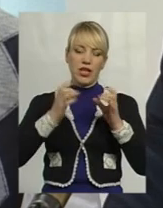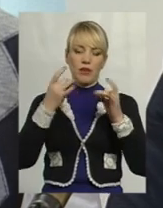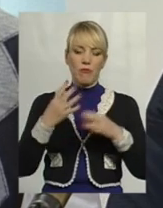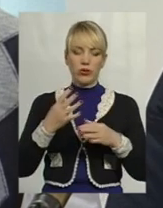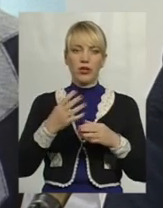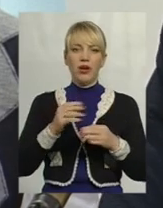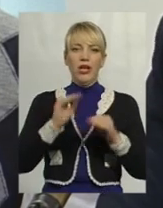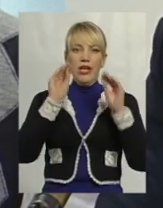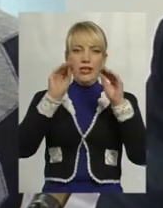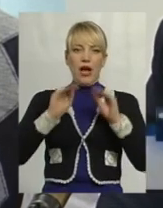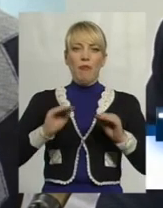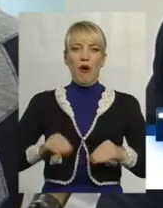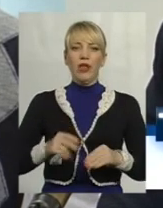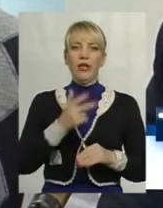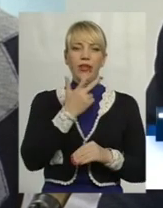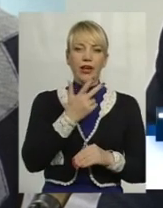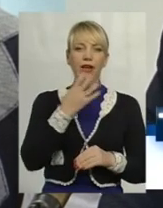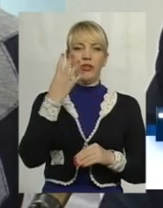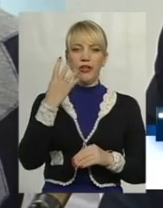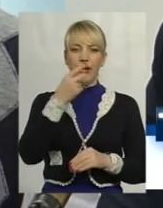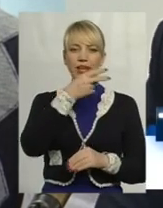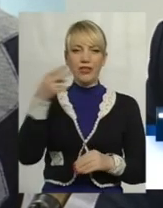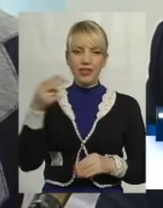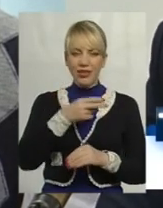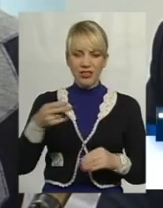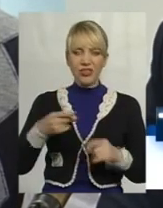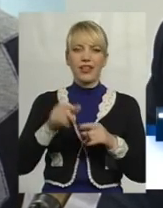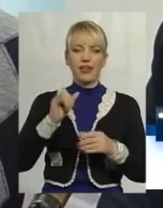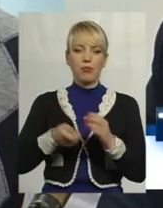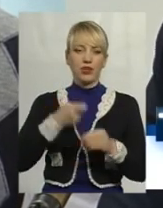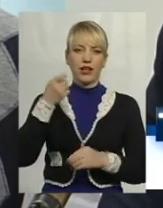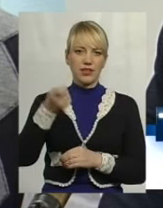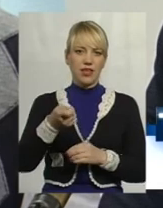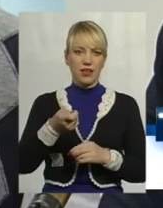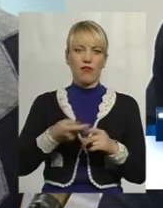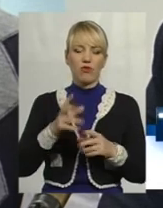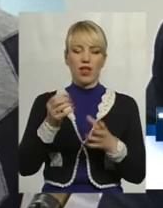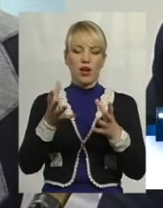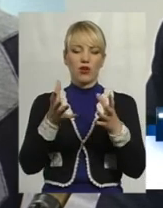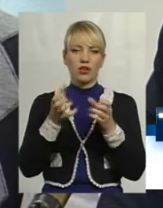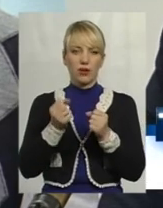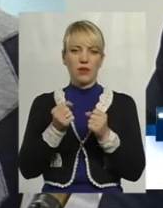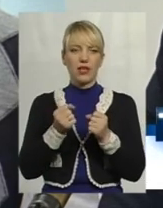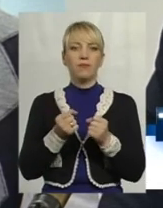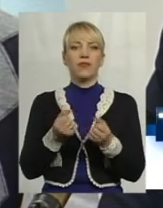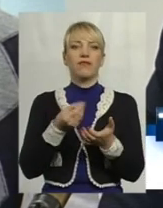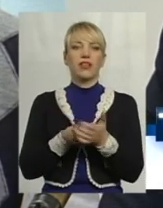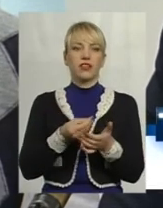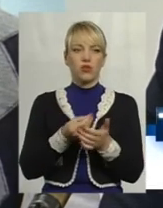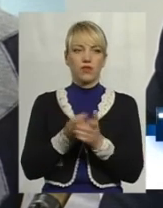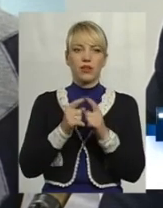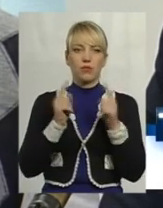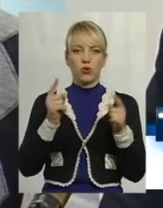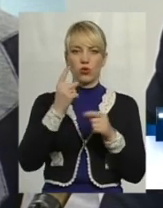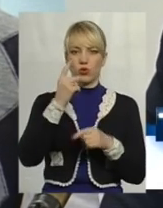просто заповнити 3-4 стрічки, подати заявку на безпосередньо отримання фінансування. Протягом